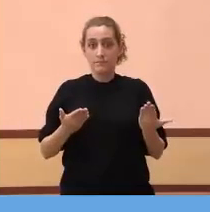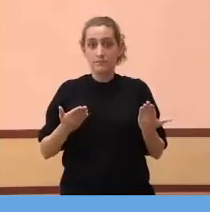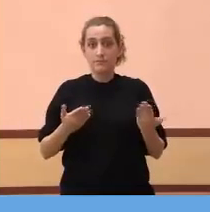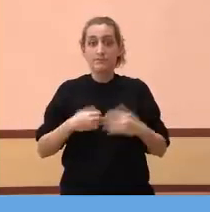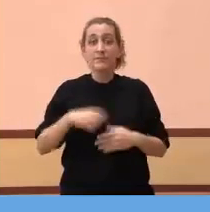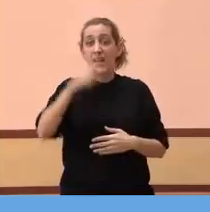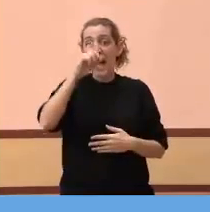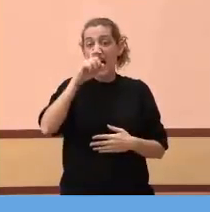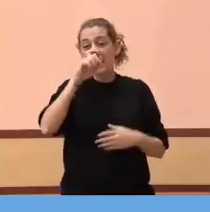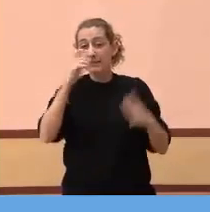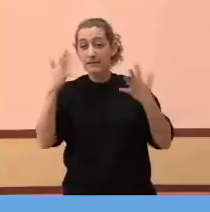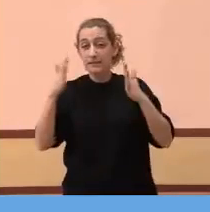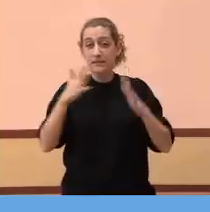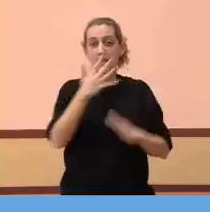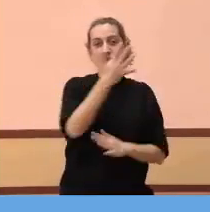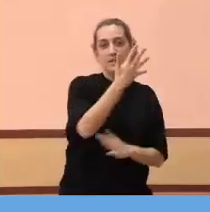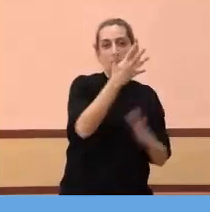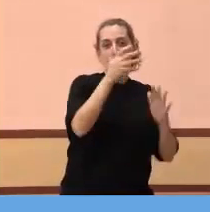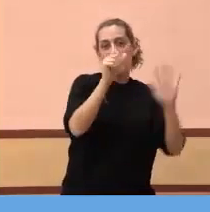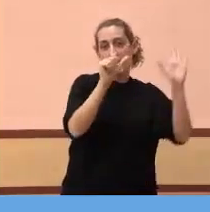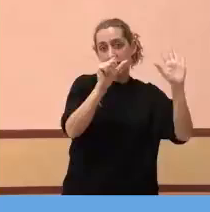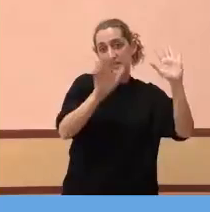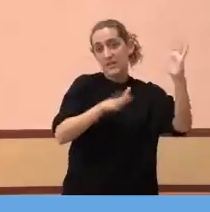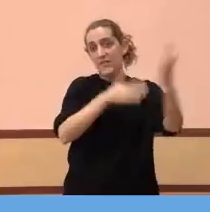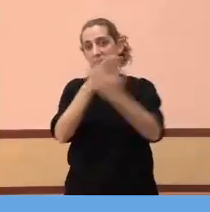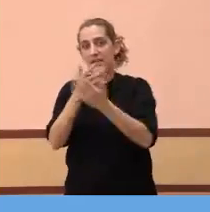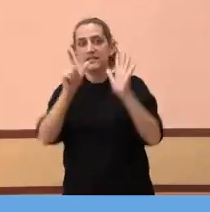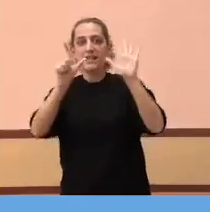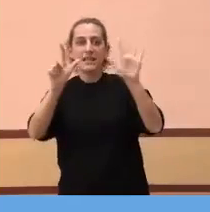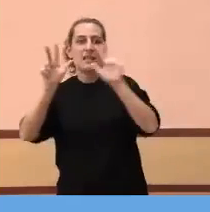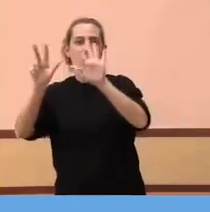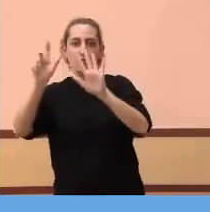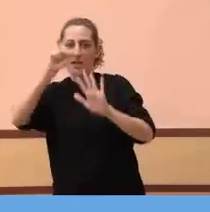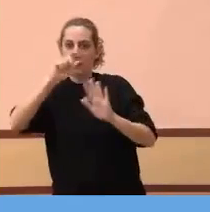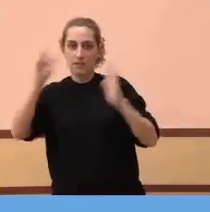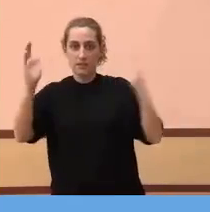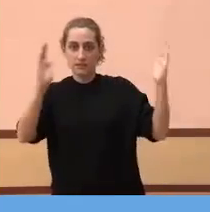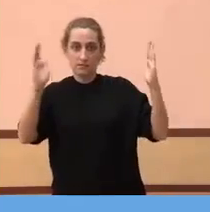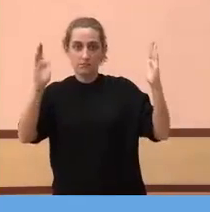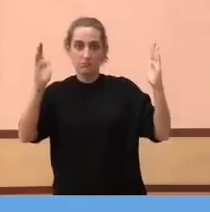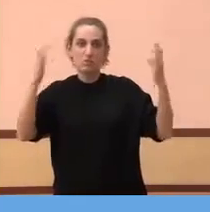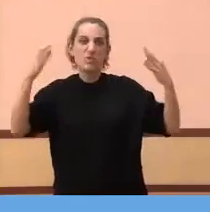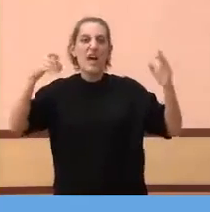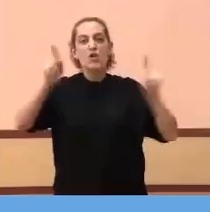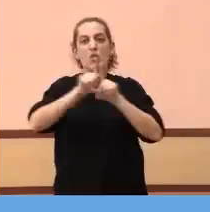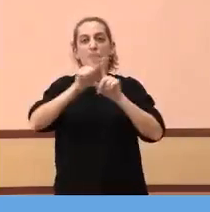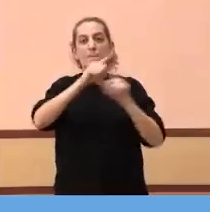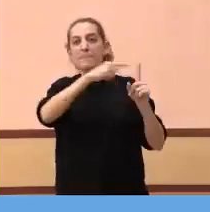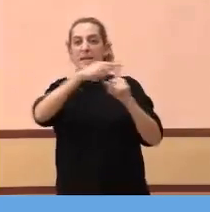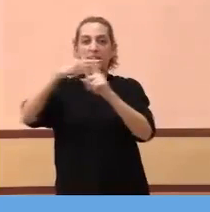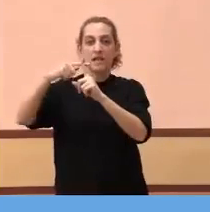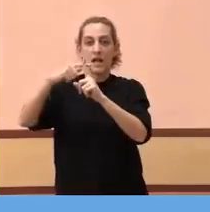56 i els 78 anys, amb una mitjana de 58 anys.